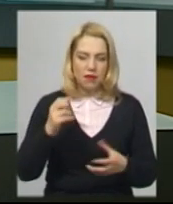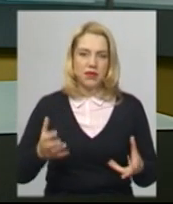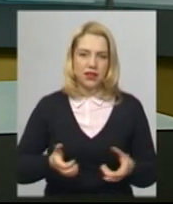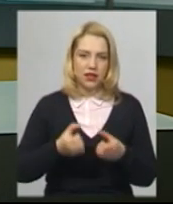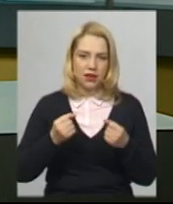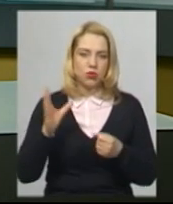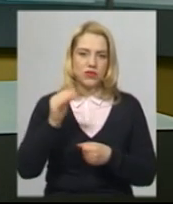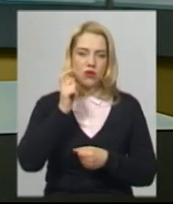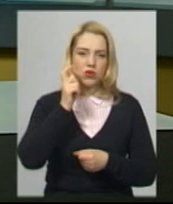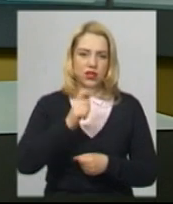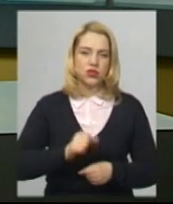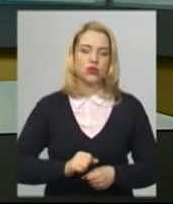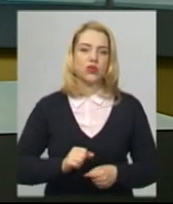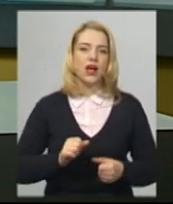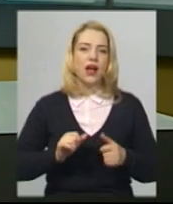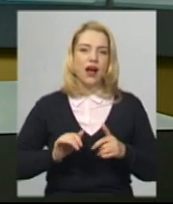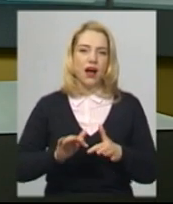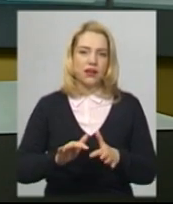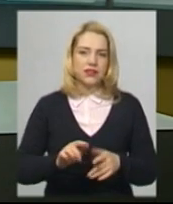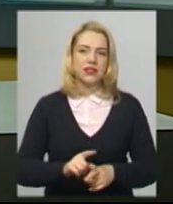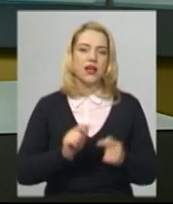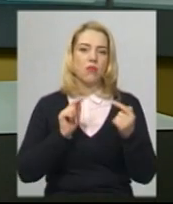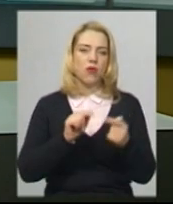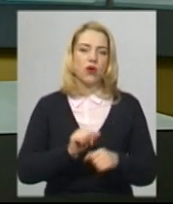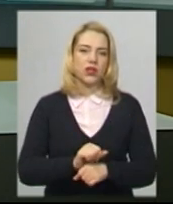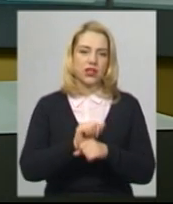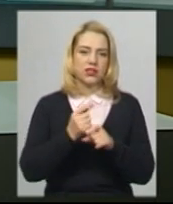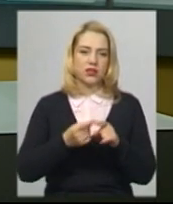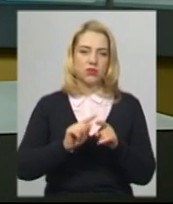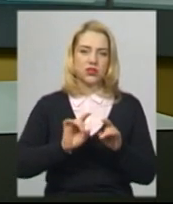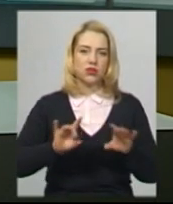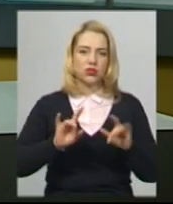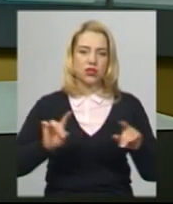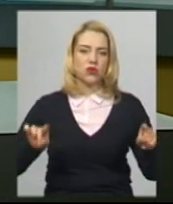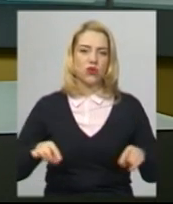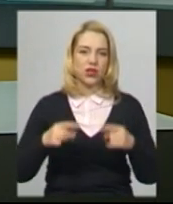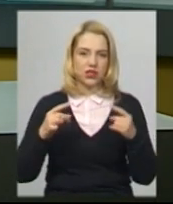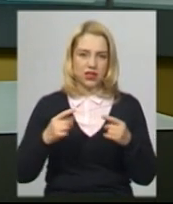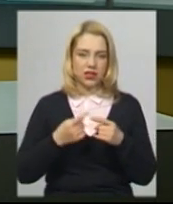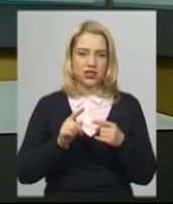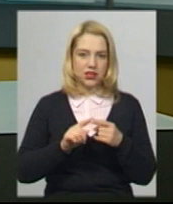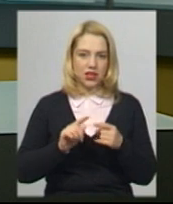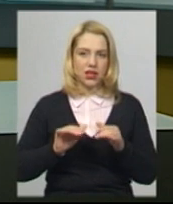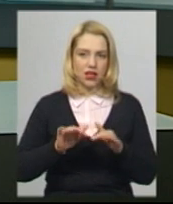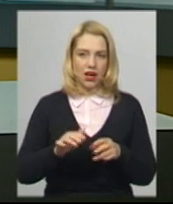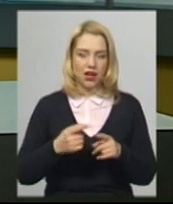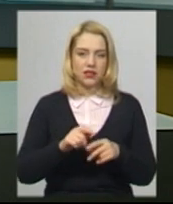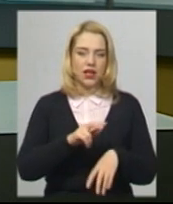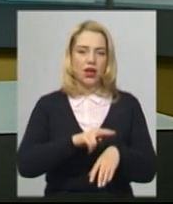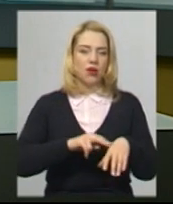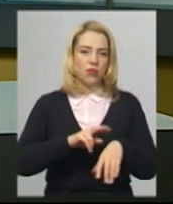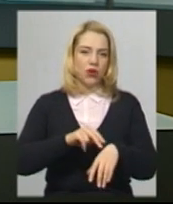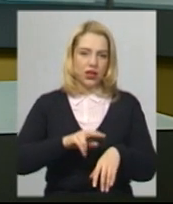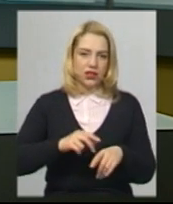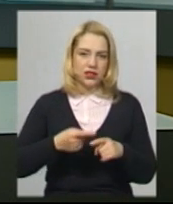протесту. Про це Суспільному каже один із організаторів акції Сергій Говоровський. У патрульній поліції, яка слідкувала за порядком під